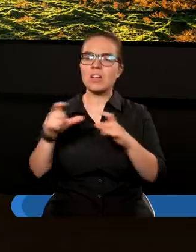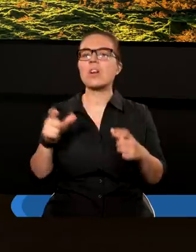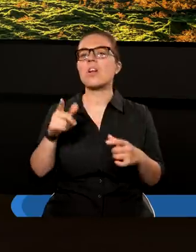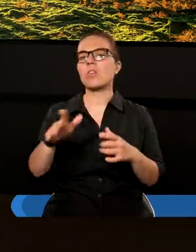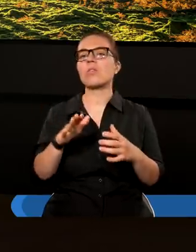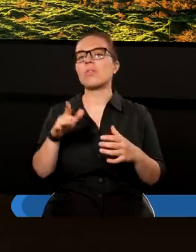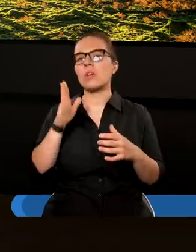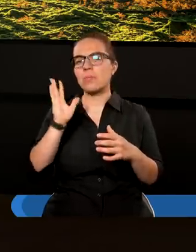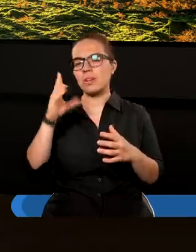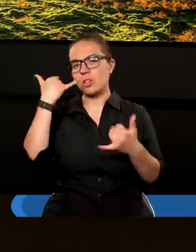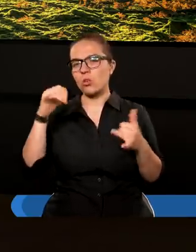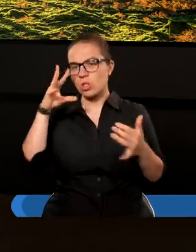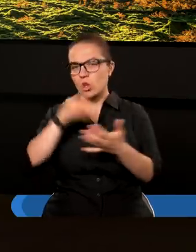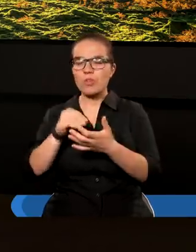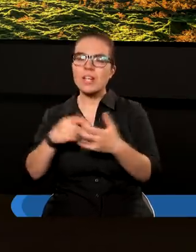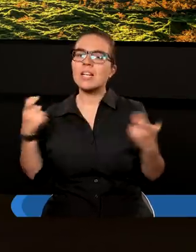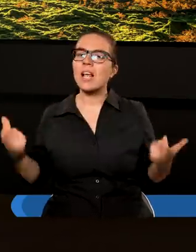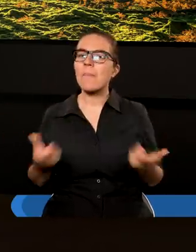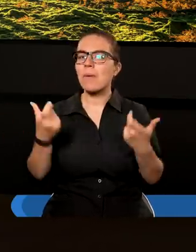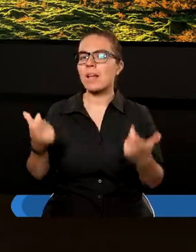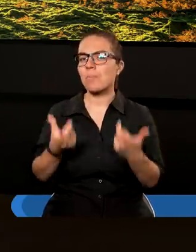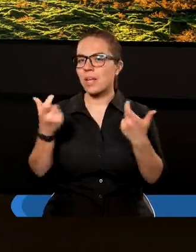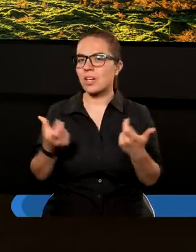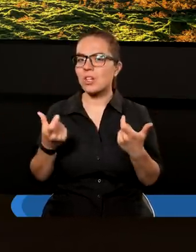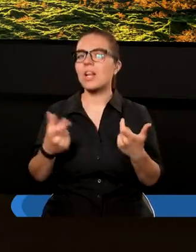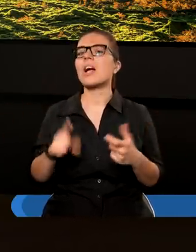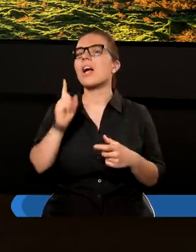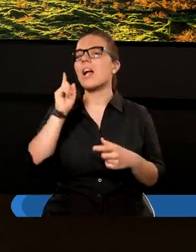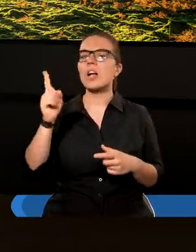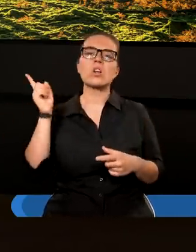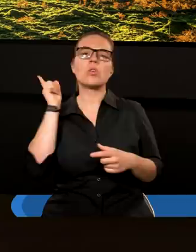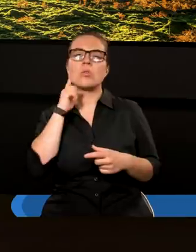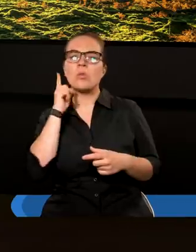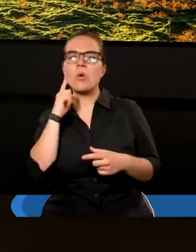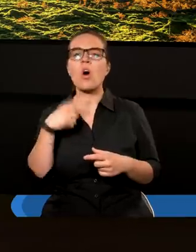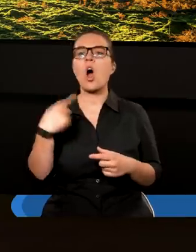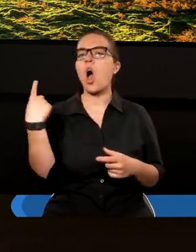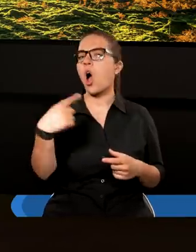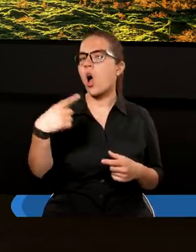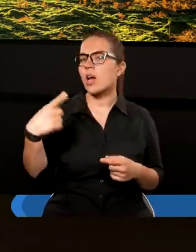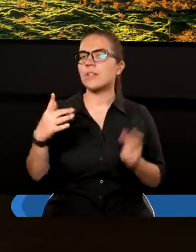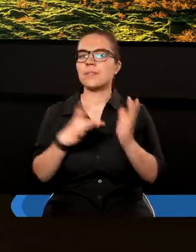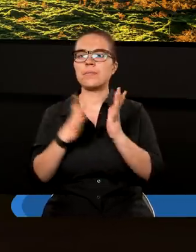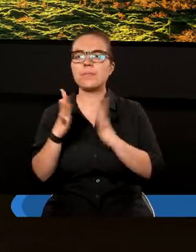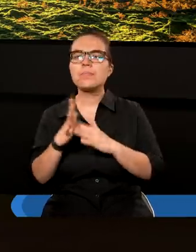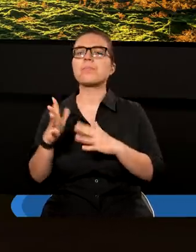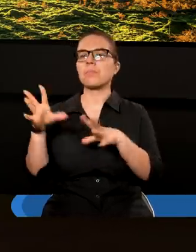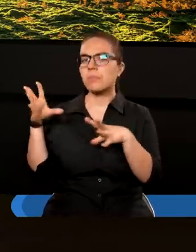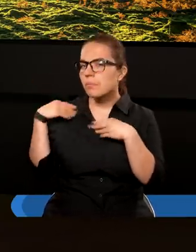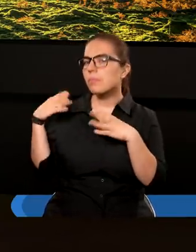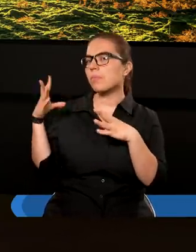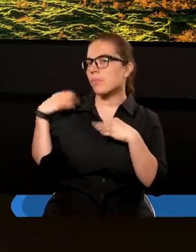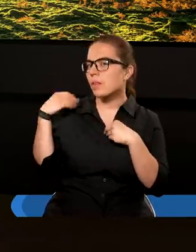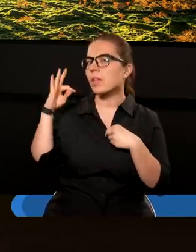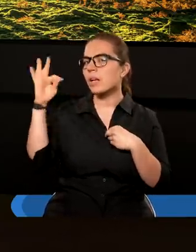Chrystusa będzie doświadczał różnego rodzaju niebezpieczeństw. Ale słuchając ostrzeżeń Chrystusa, przyjmując Jego słowa,